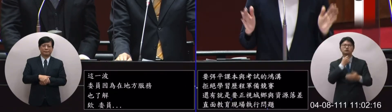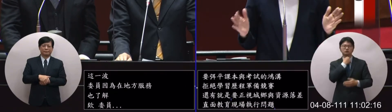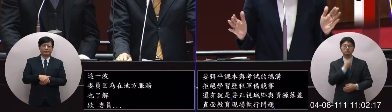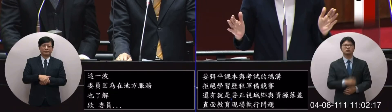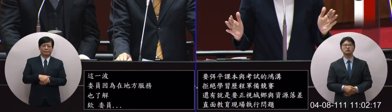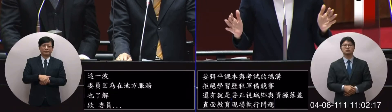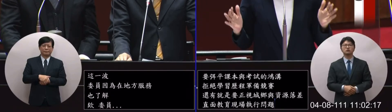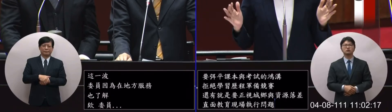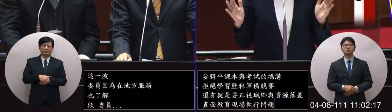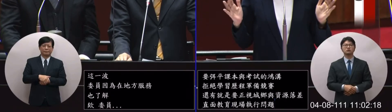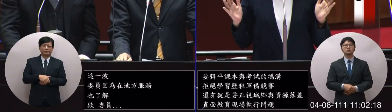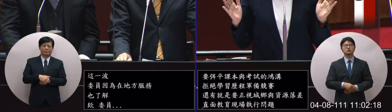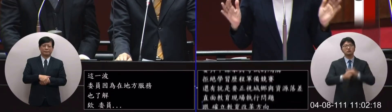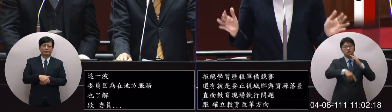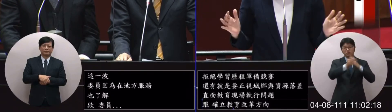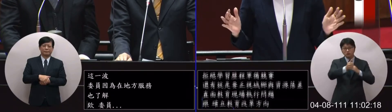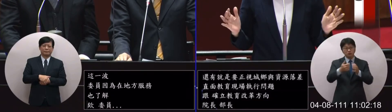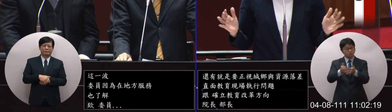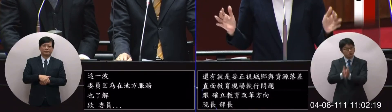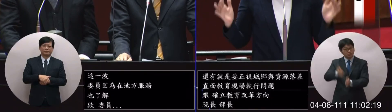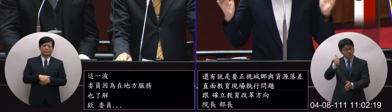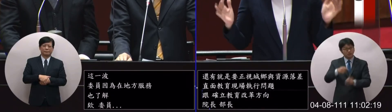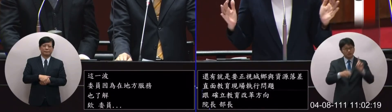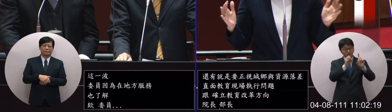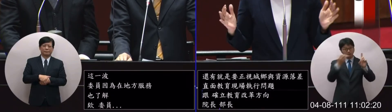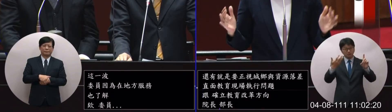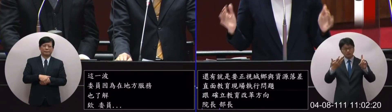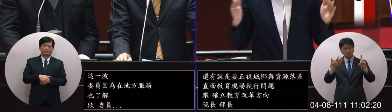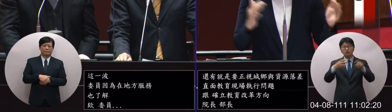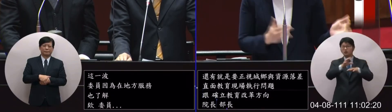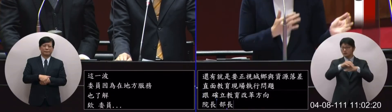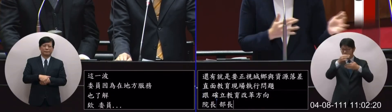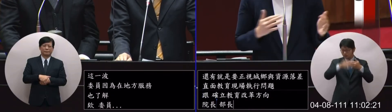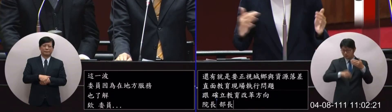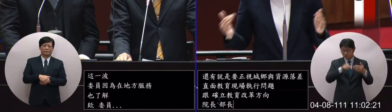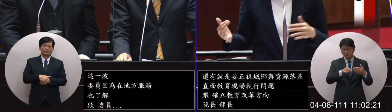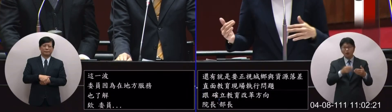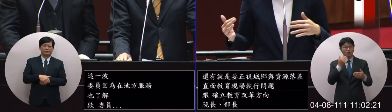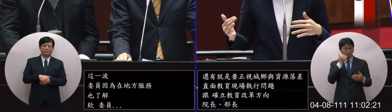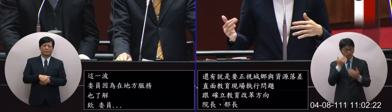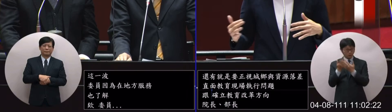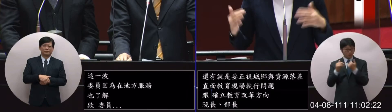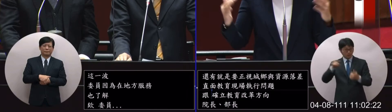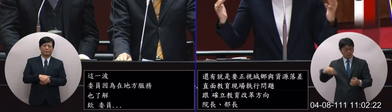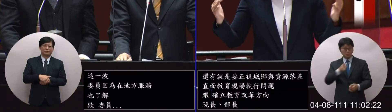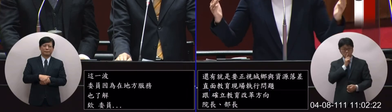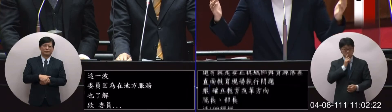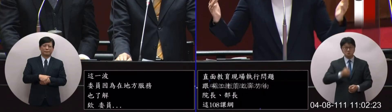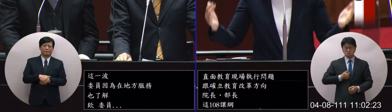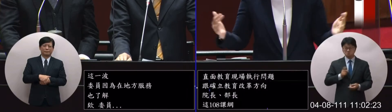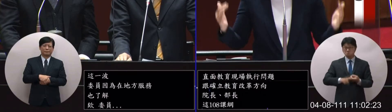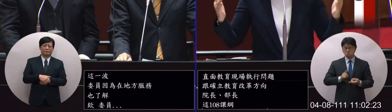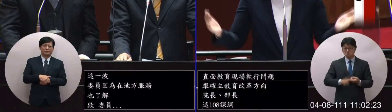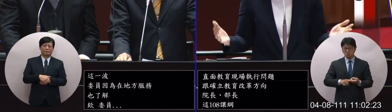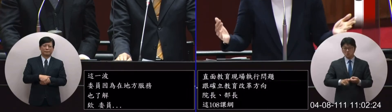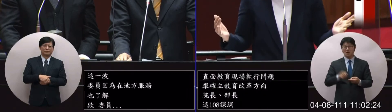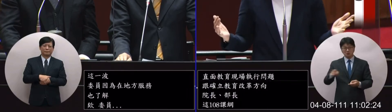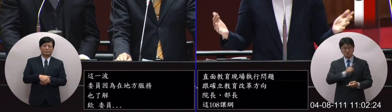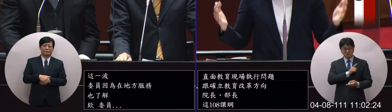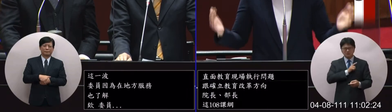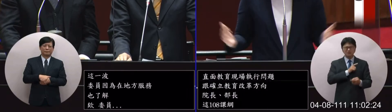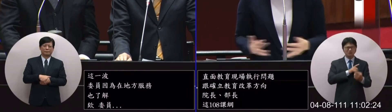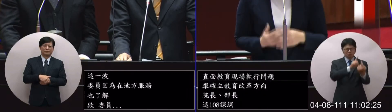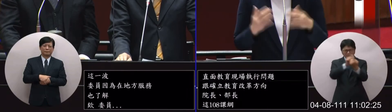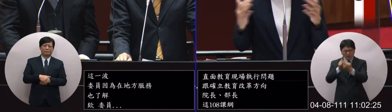院長 部長這108的課綱如果說就像他們所講的他們不清不楚